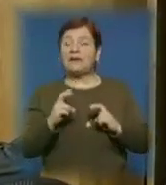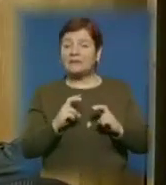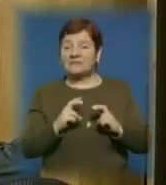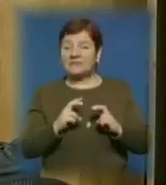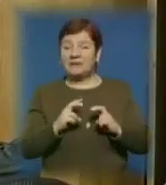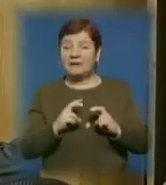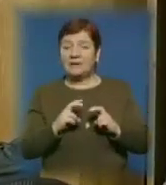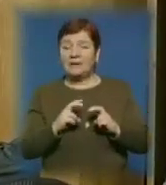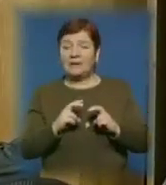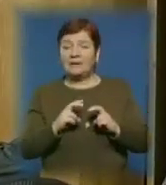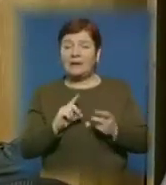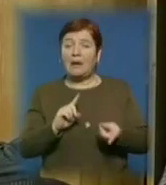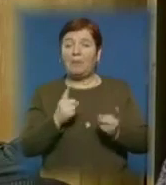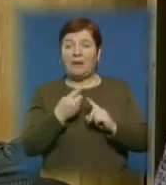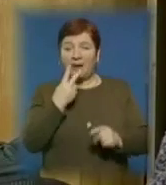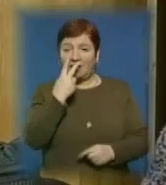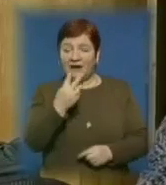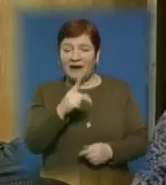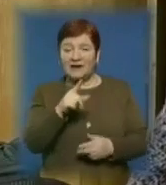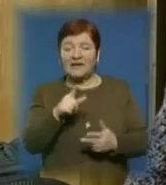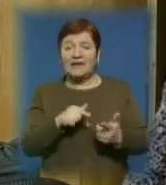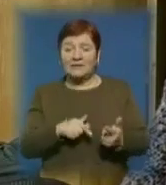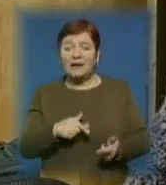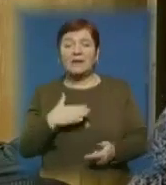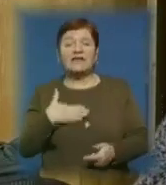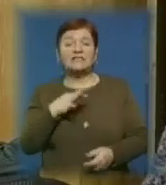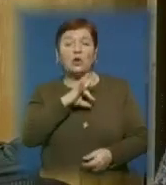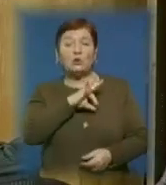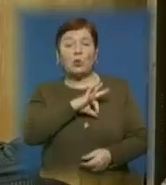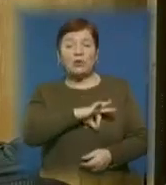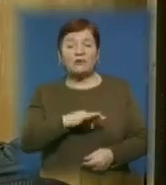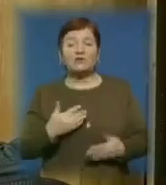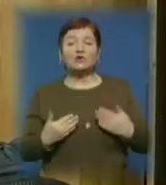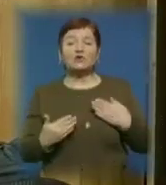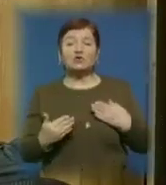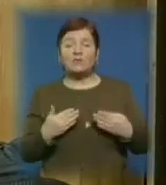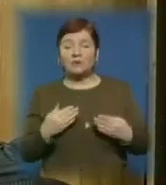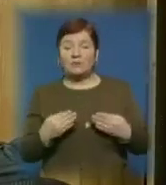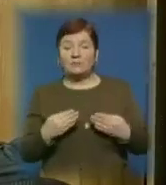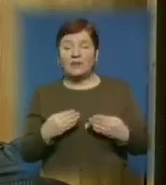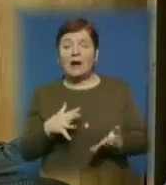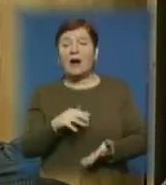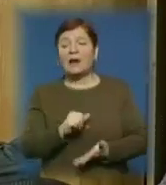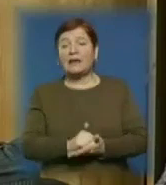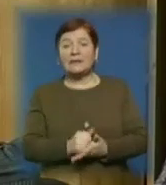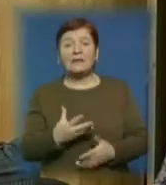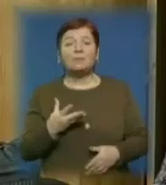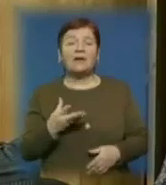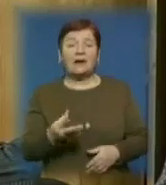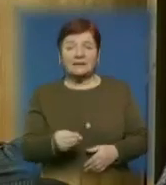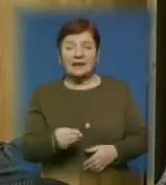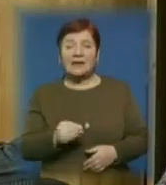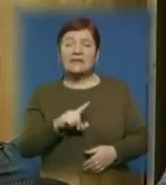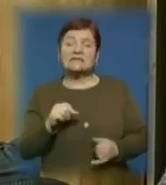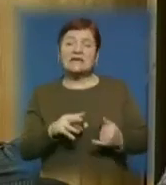перегляд наших доходів стосовно оренної плати за